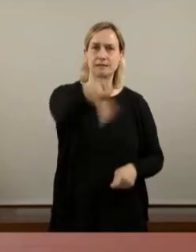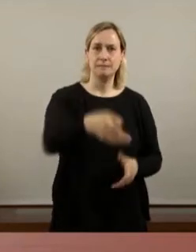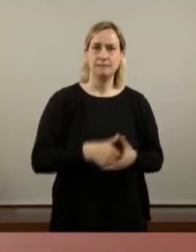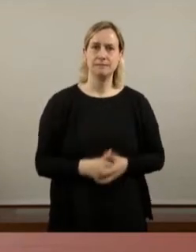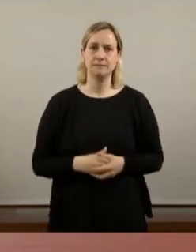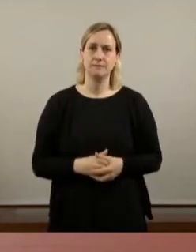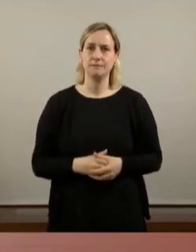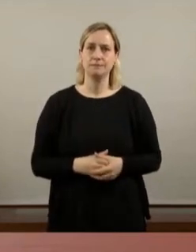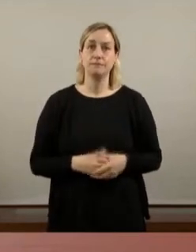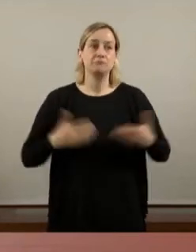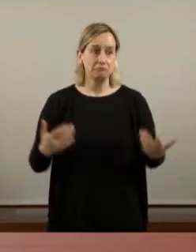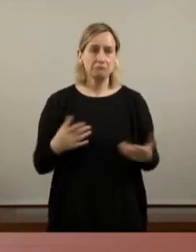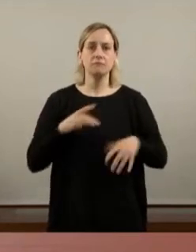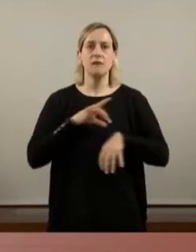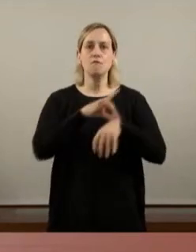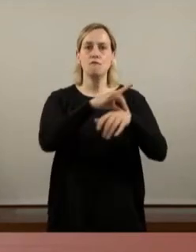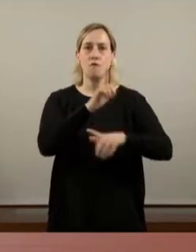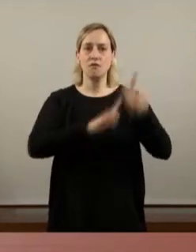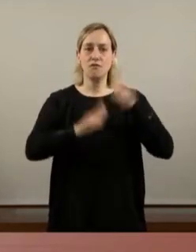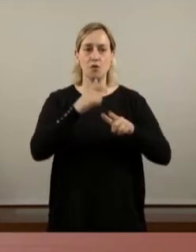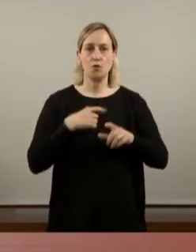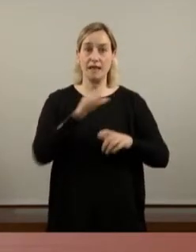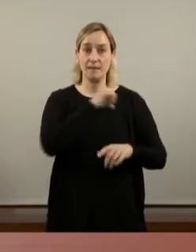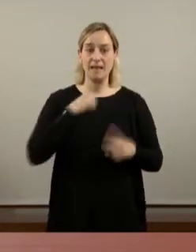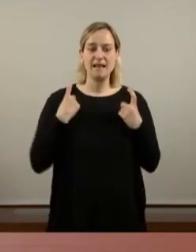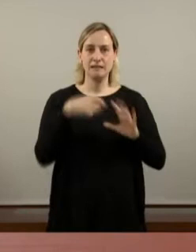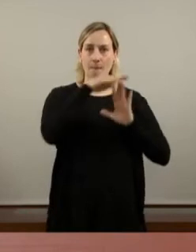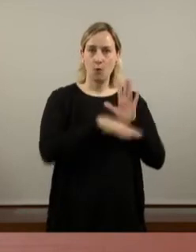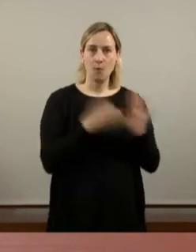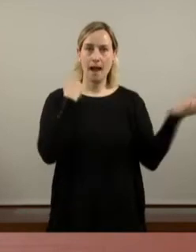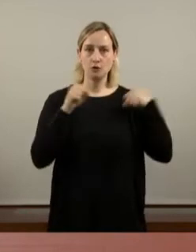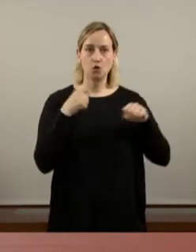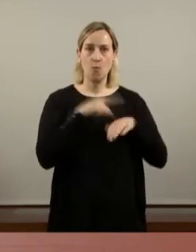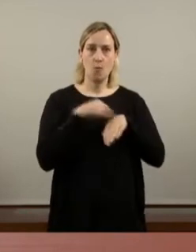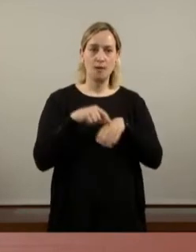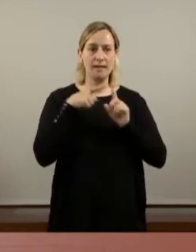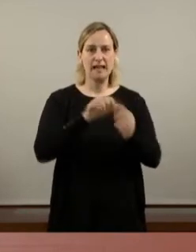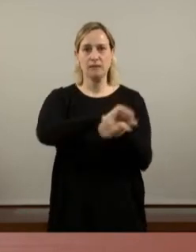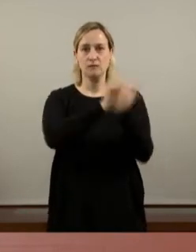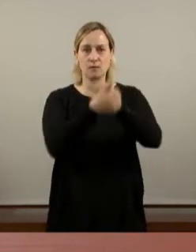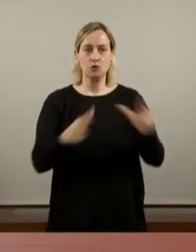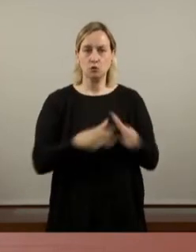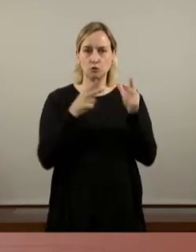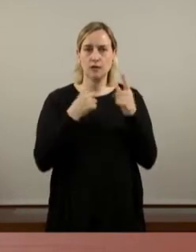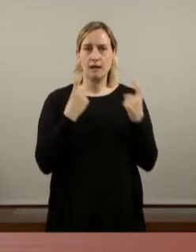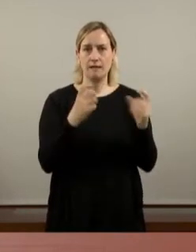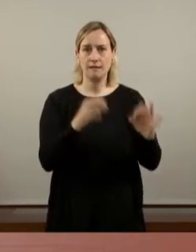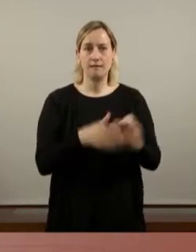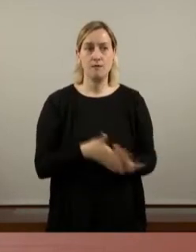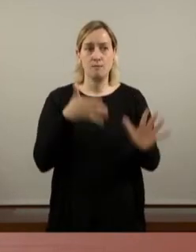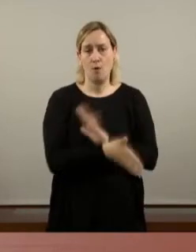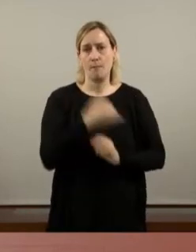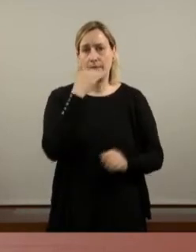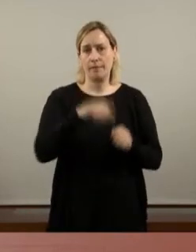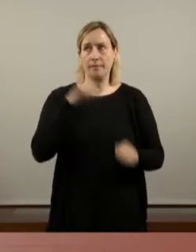definitiva, el full de ruta independentista necessita un programa i una acció política de transformació social, perquè ja sabem